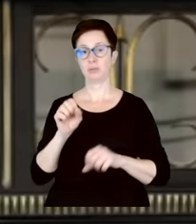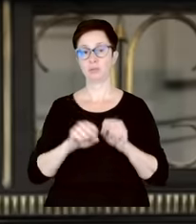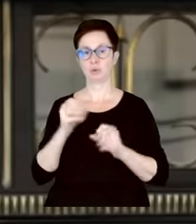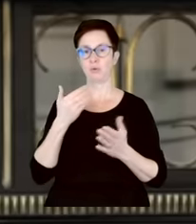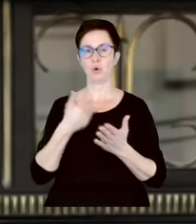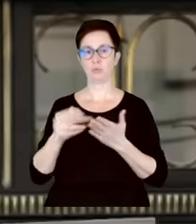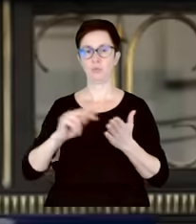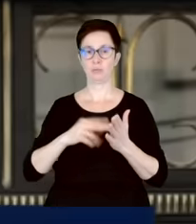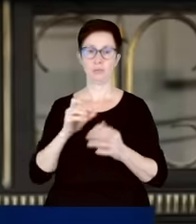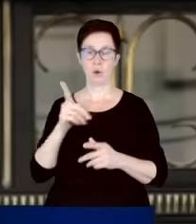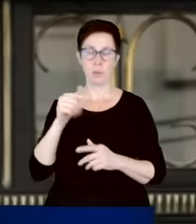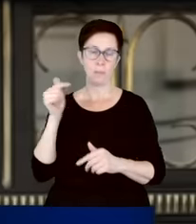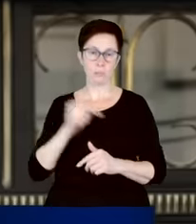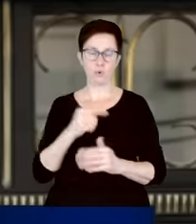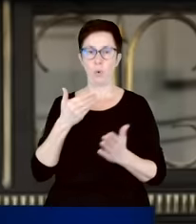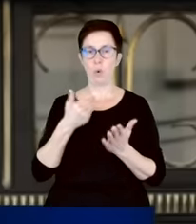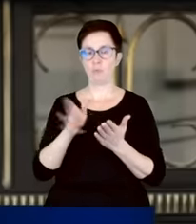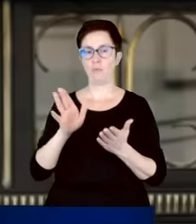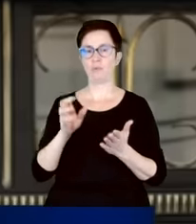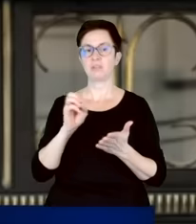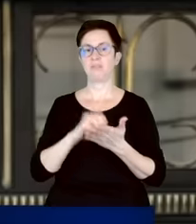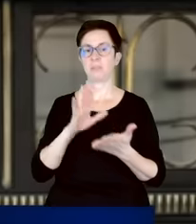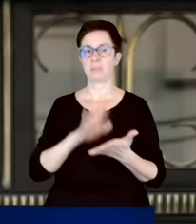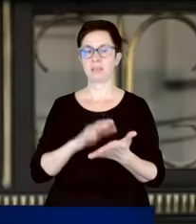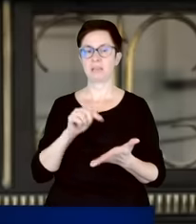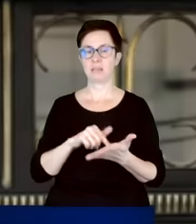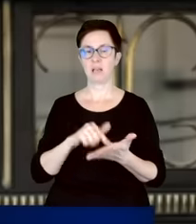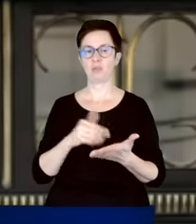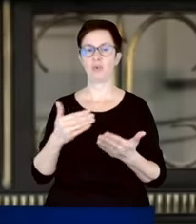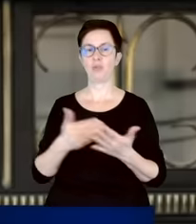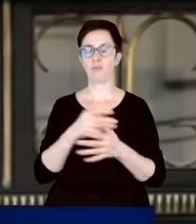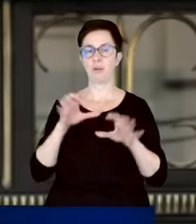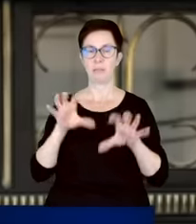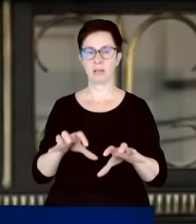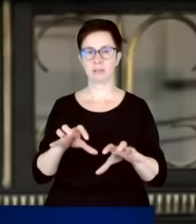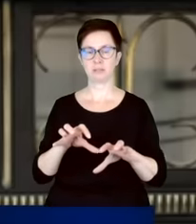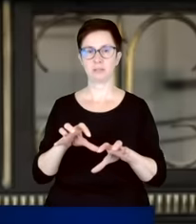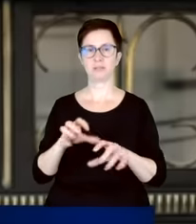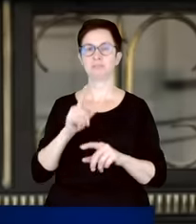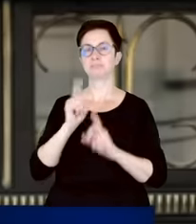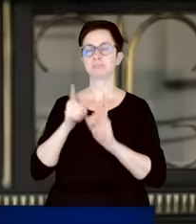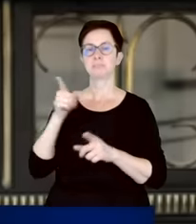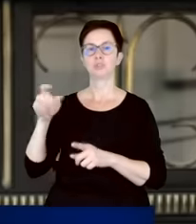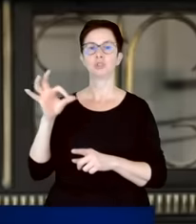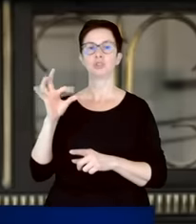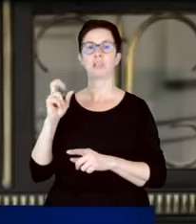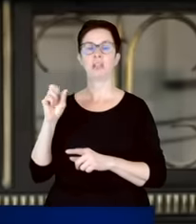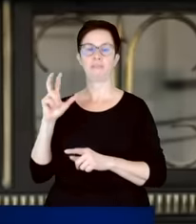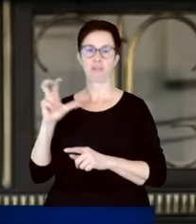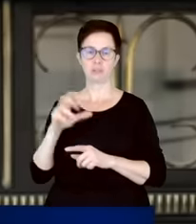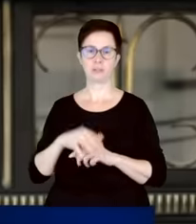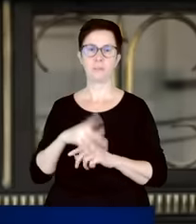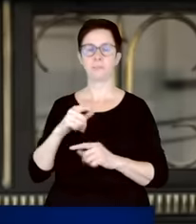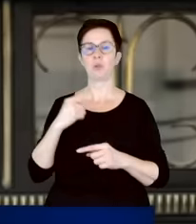musiały odmówić wpisania nowych prezesów powołanych przez Sienkiewicza. Toczy się postępowanie karne, bo